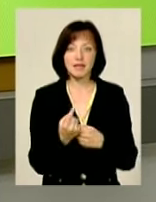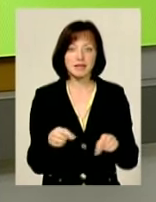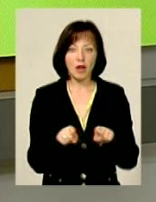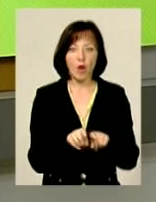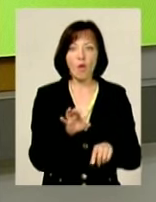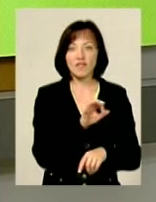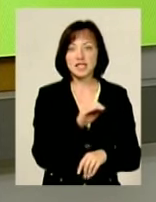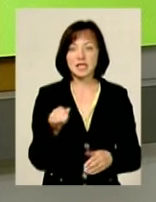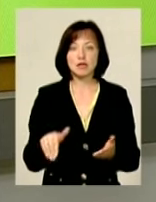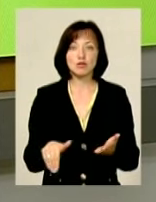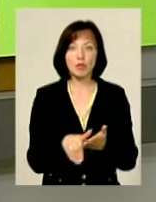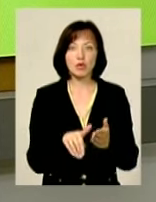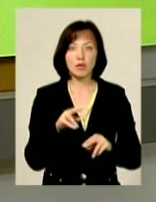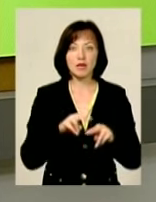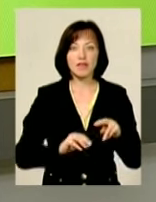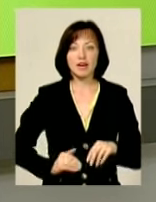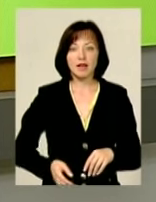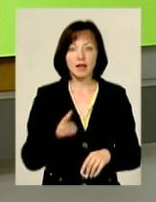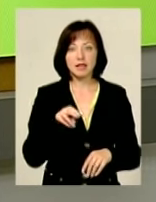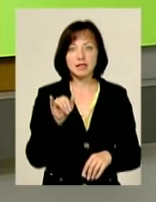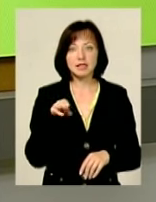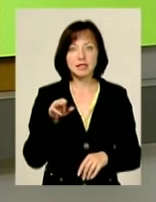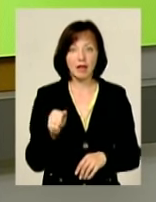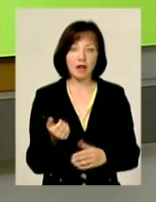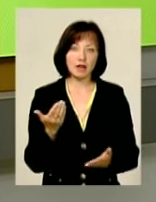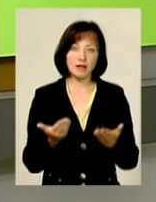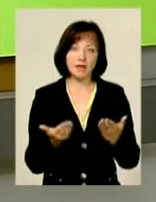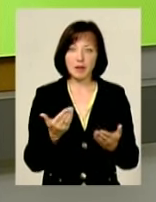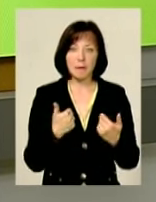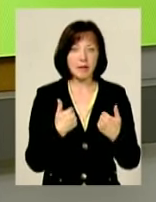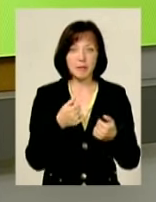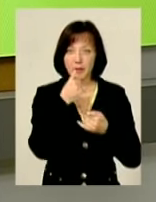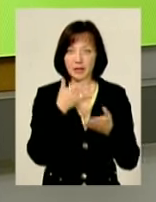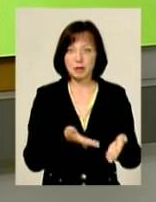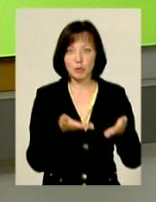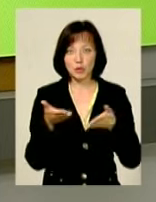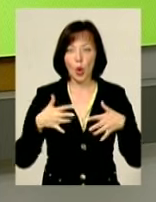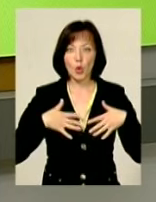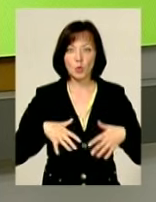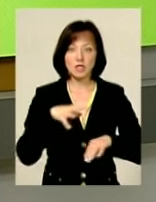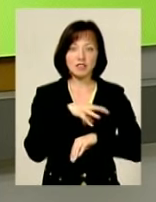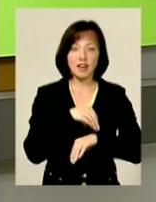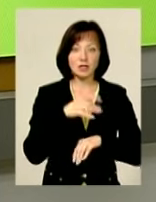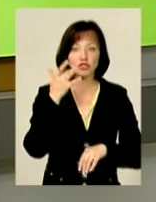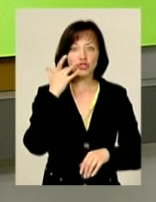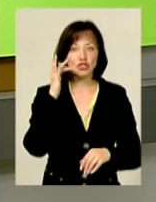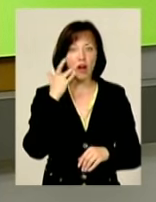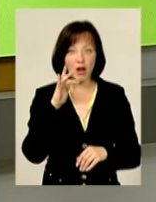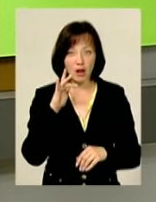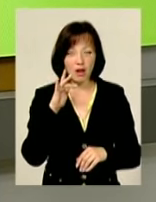все-таки офіційний спонсор будівельна фірма «Діта», напевно, ми б і не запросили сюди Грузію, Швецію, США,